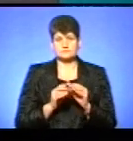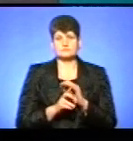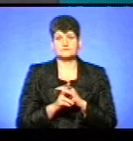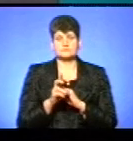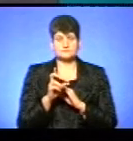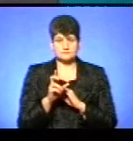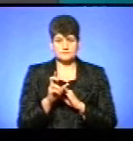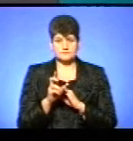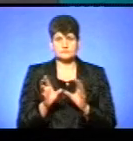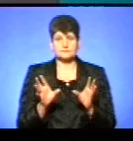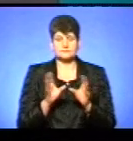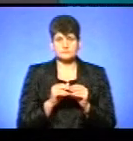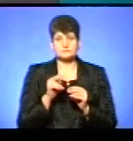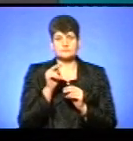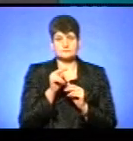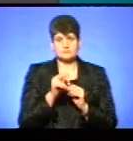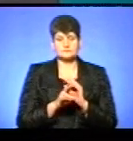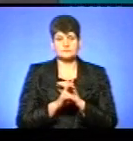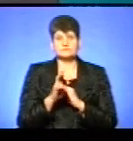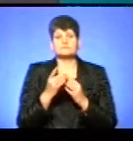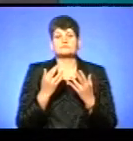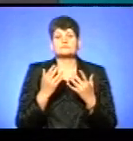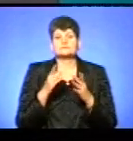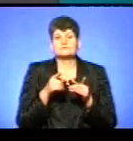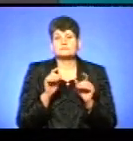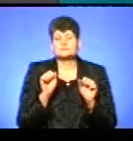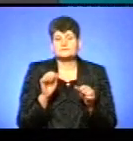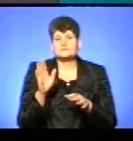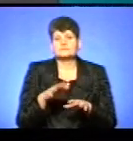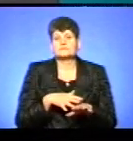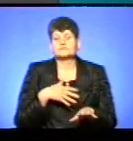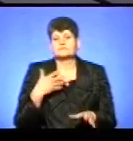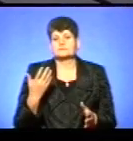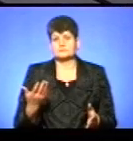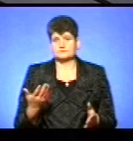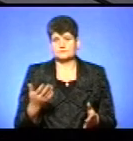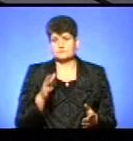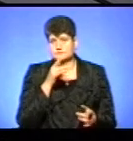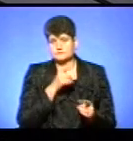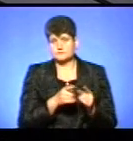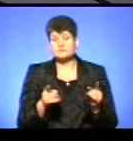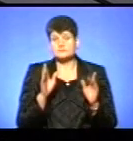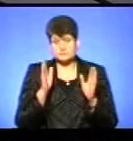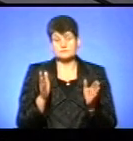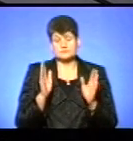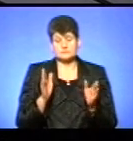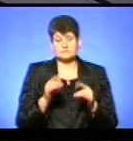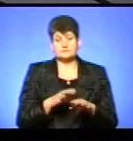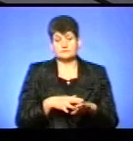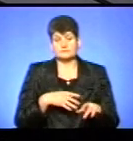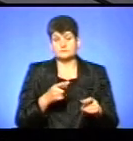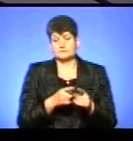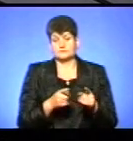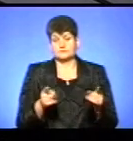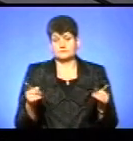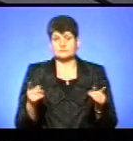зокрема об'єднання православних церков, наскільки він може бути тривалий? Він буде тривалий, тому що ми бачимо,